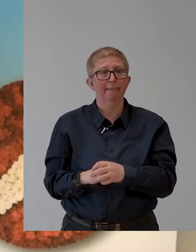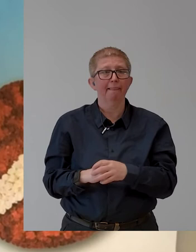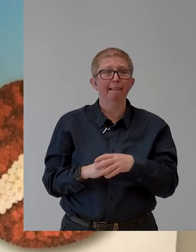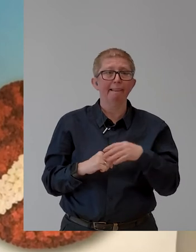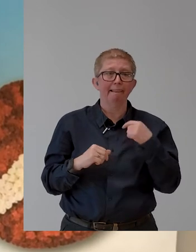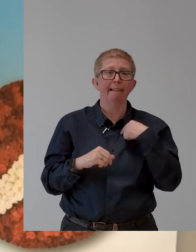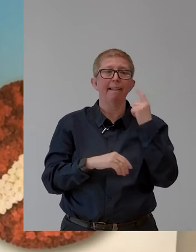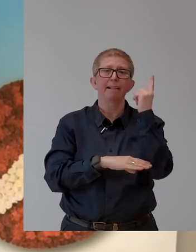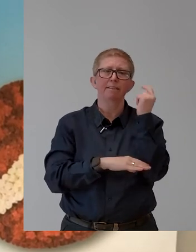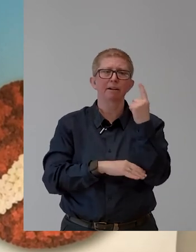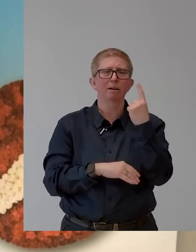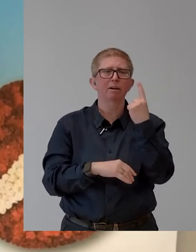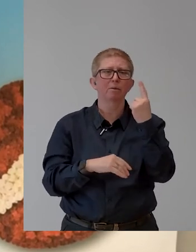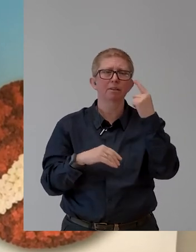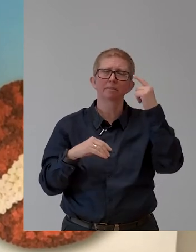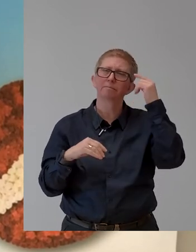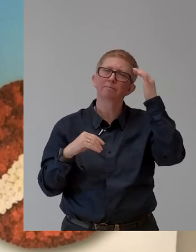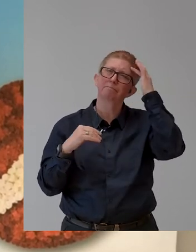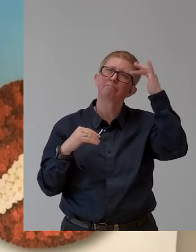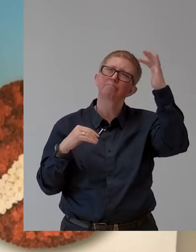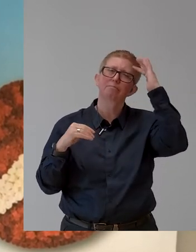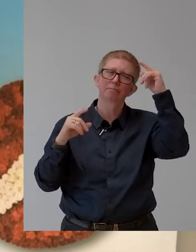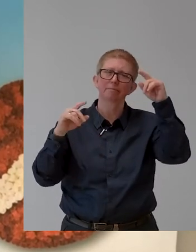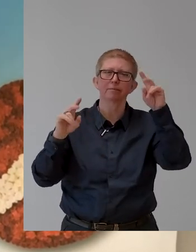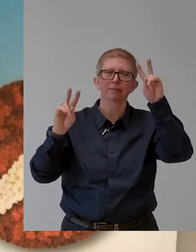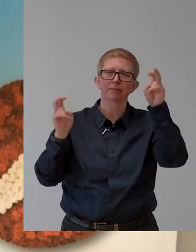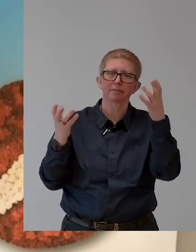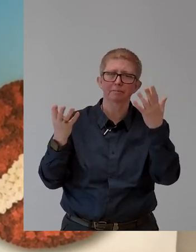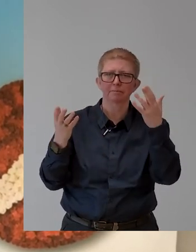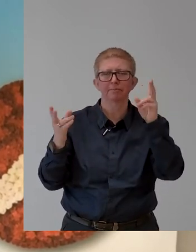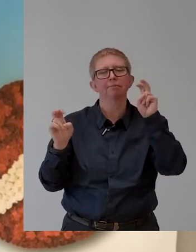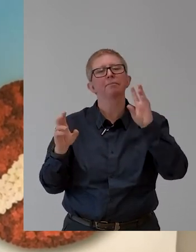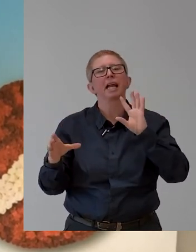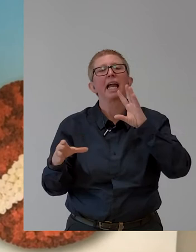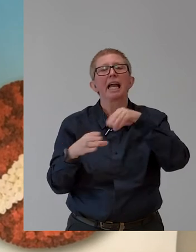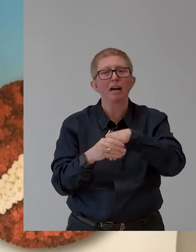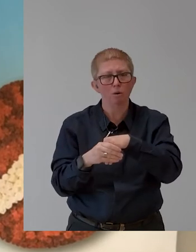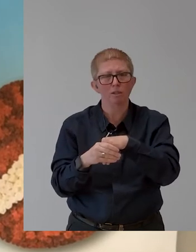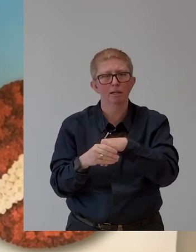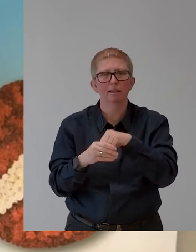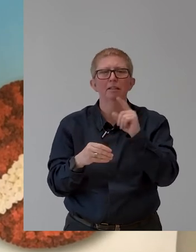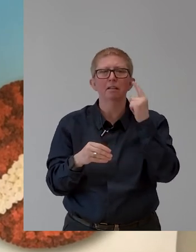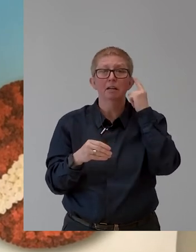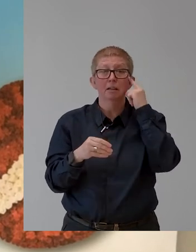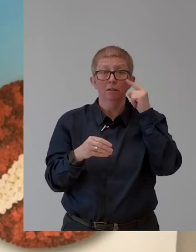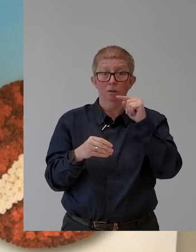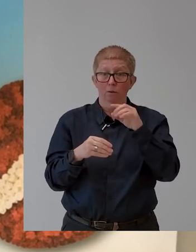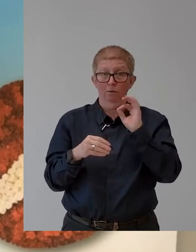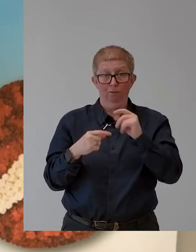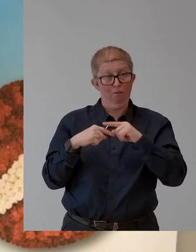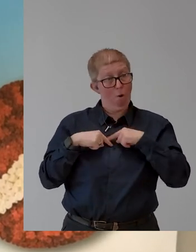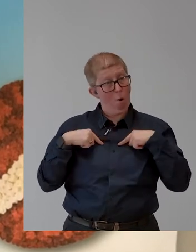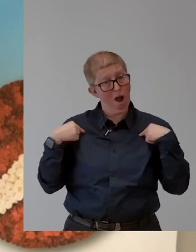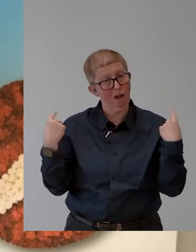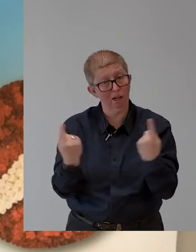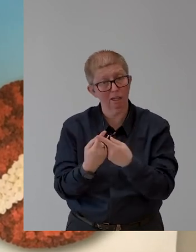and I think inclusion. And this is not, hopefully not only for us, it's not a fair weather